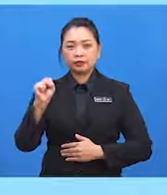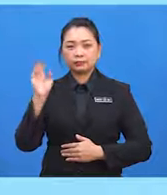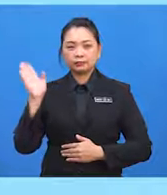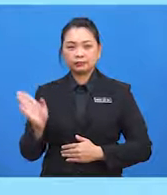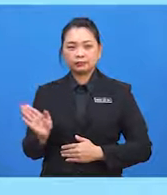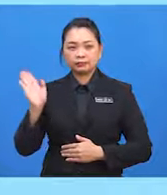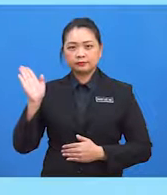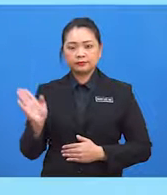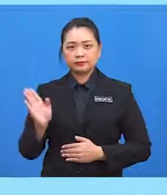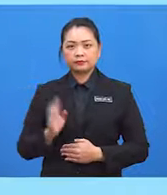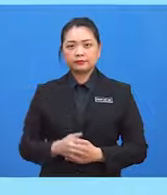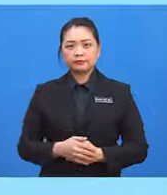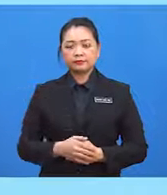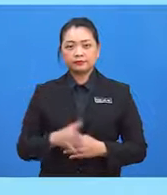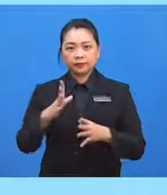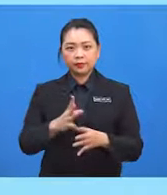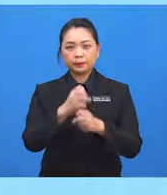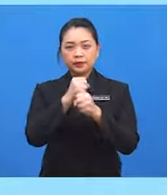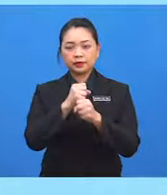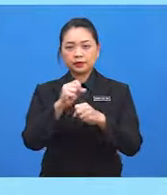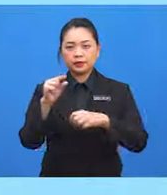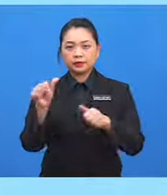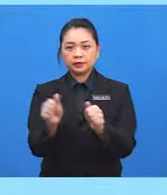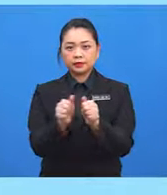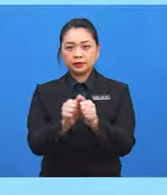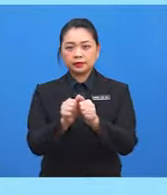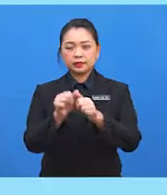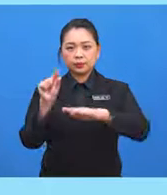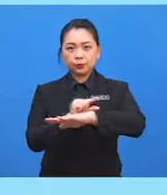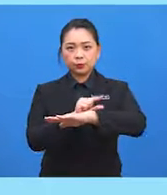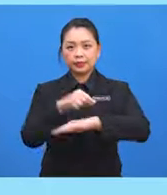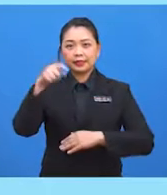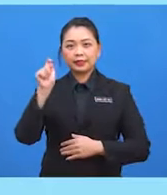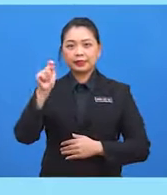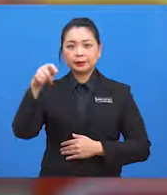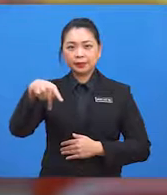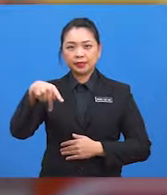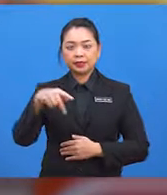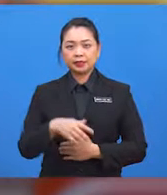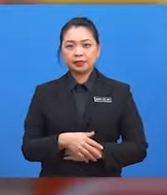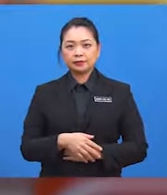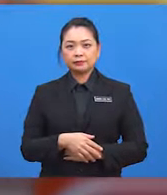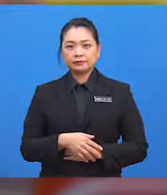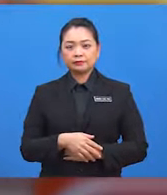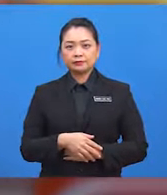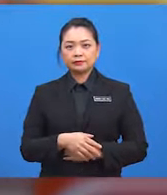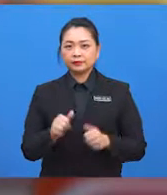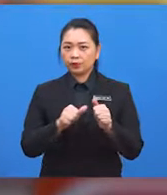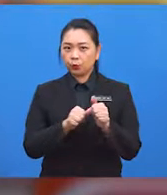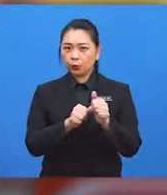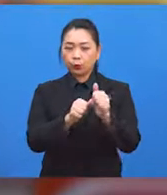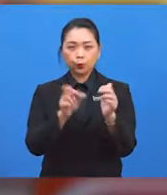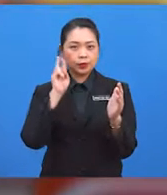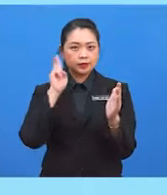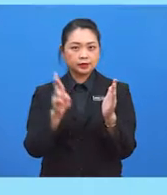unit, diperoleh dengan menggunakan kerem Pythagoras. Berdasarkan rajah